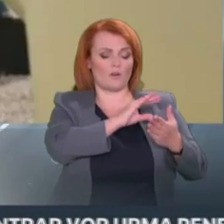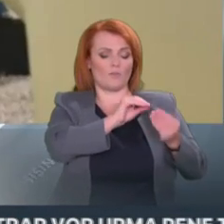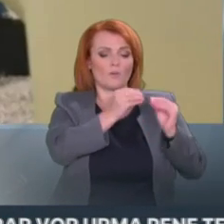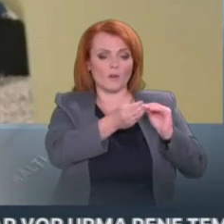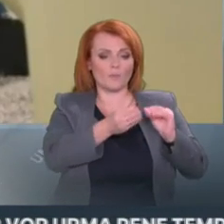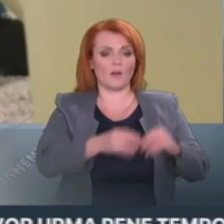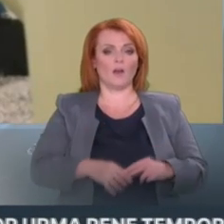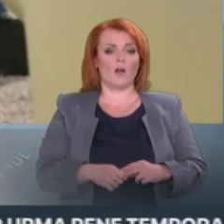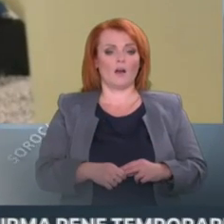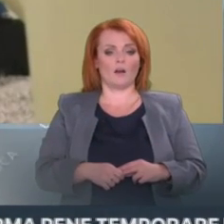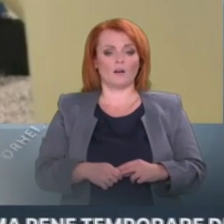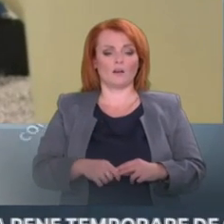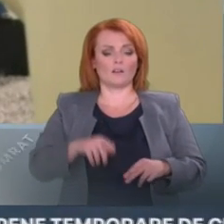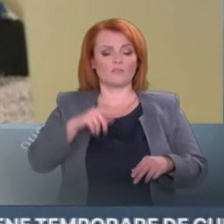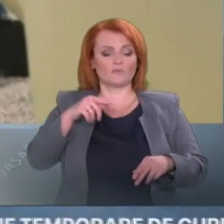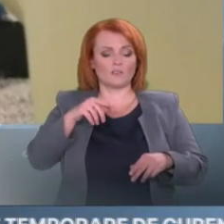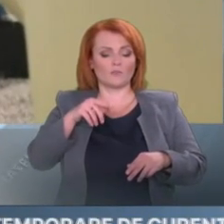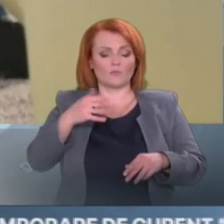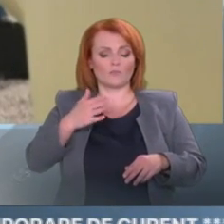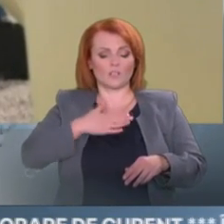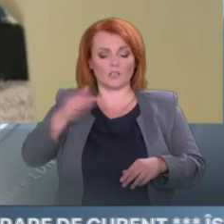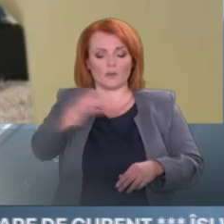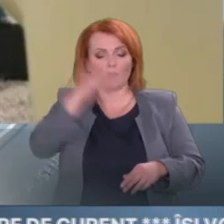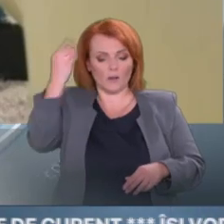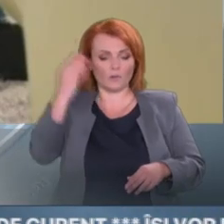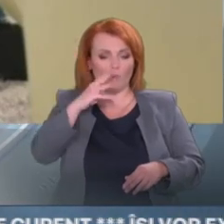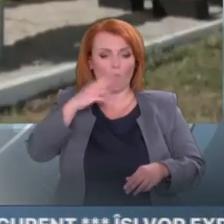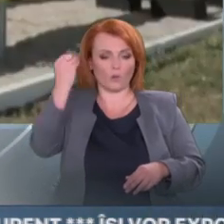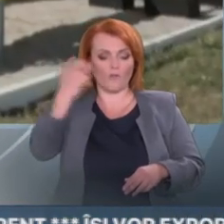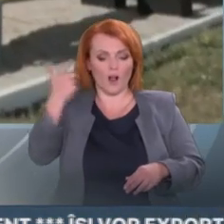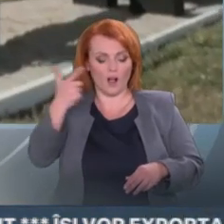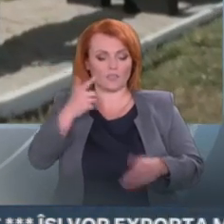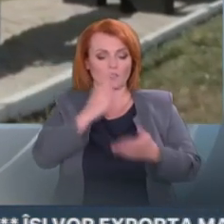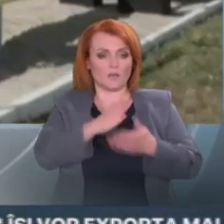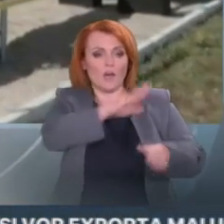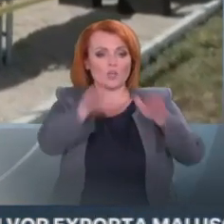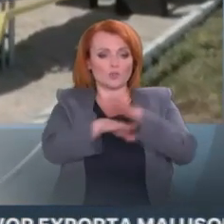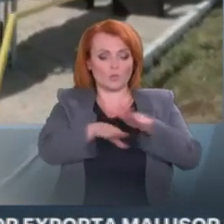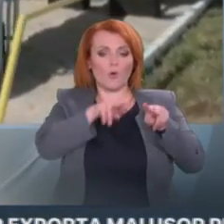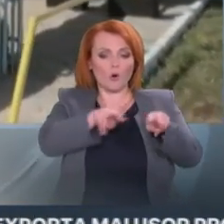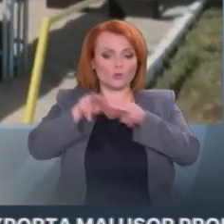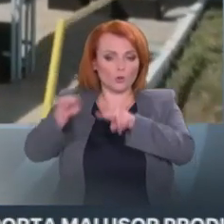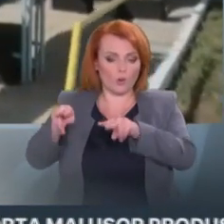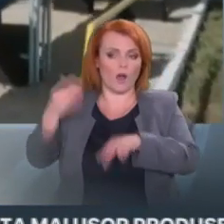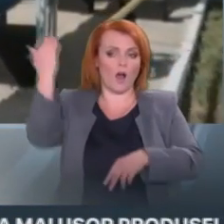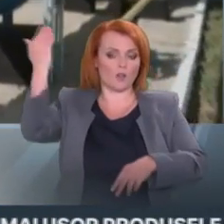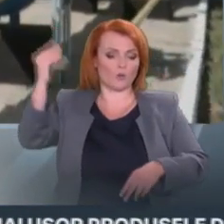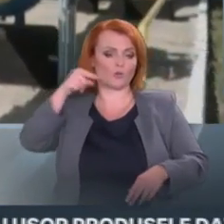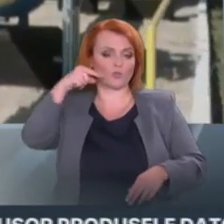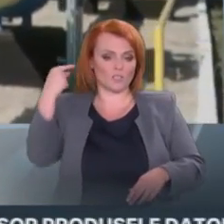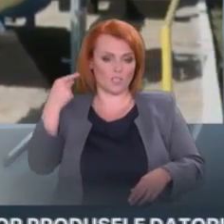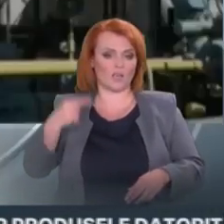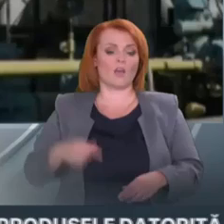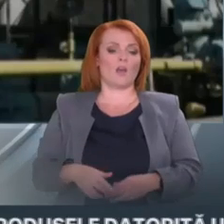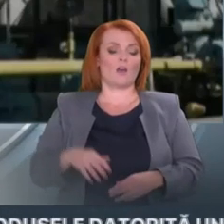implicit prin control asupra țării distribuției Gazprom-ul. de fapt nu Gazprom-ul, dar Kremlinul își propunea în perioada anterioară să